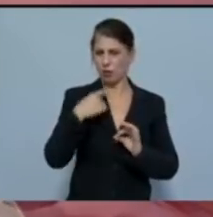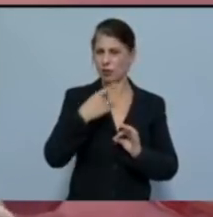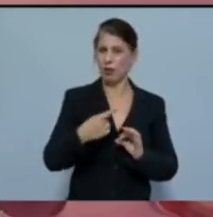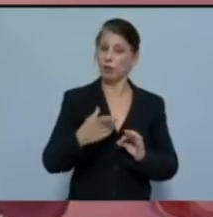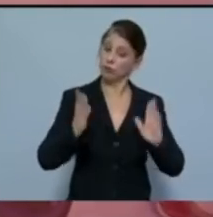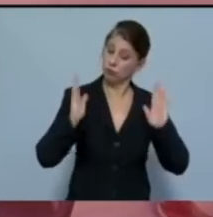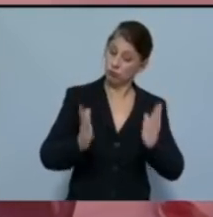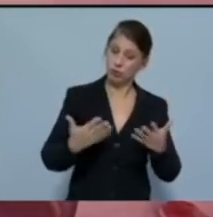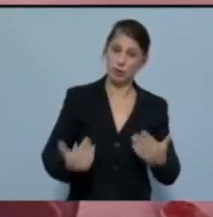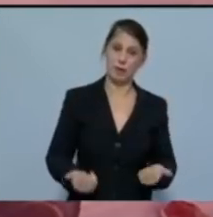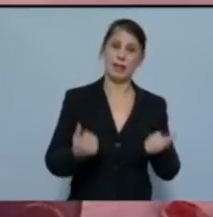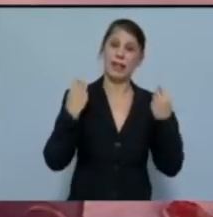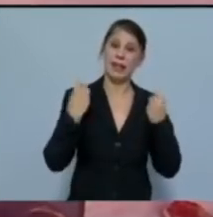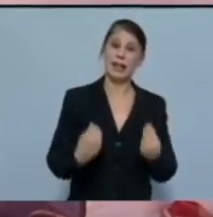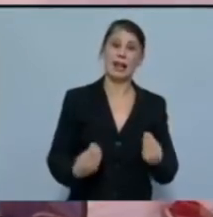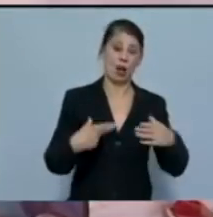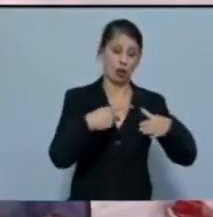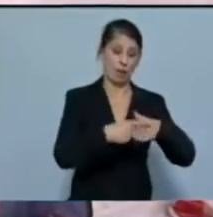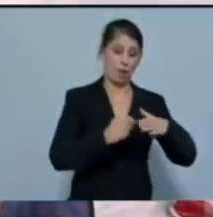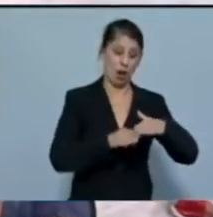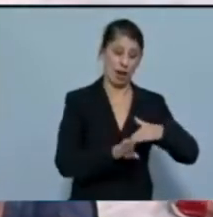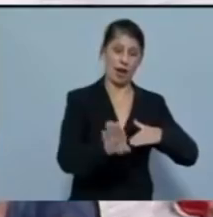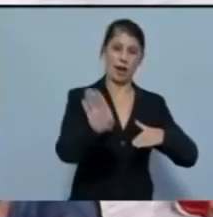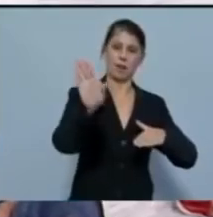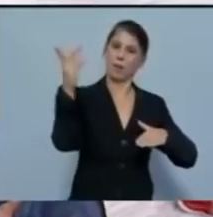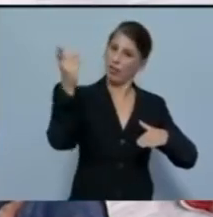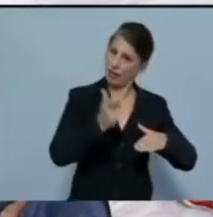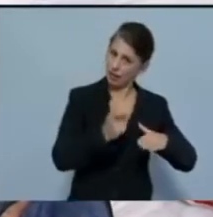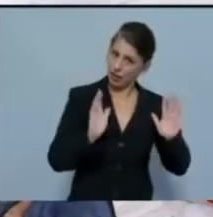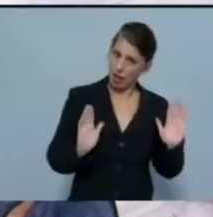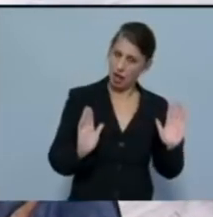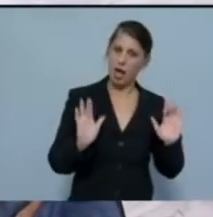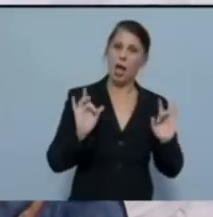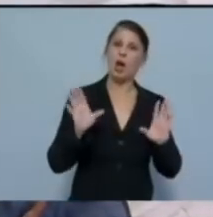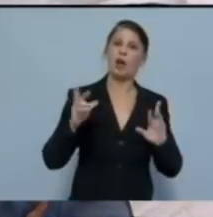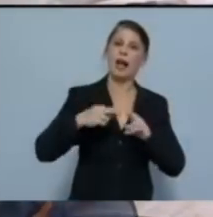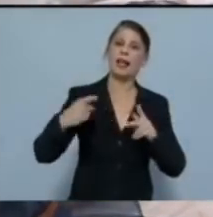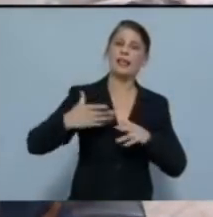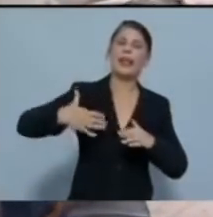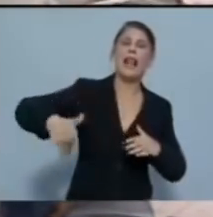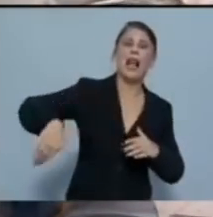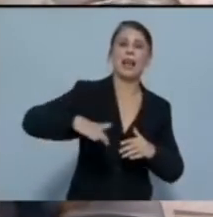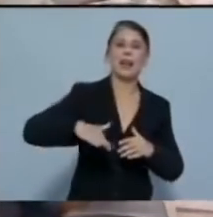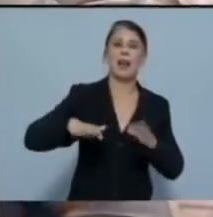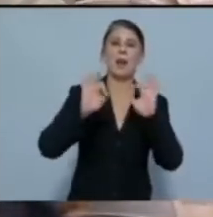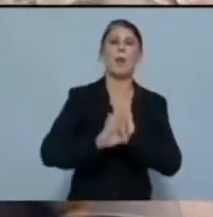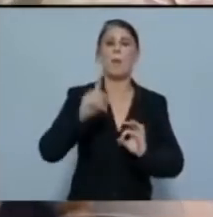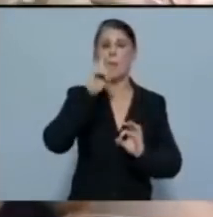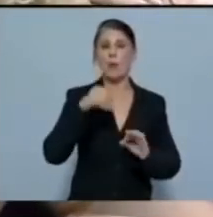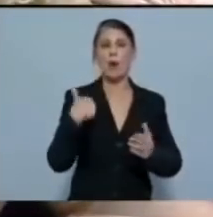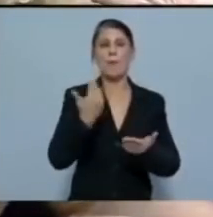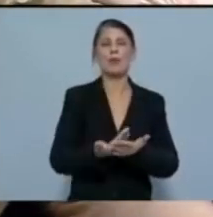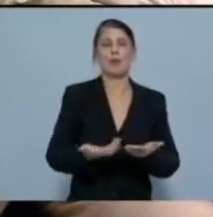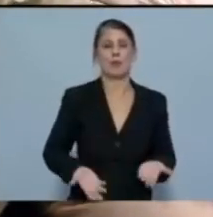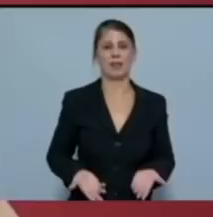μπορεί να υπάρχει ένα καλό ταμείο ανάκαμψης με δανεικά χωρίς αντιλαϊκά προαπαιτούμενα. Γίνεται